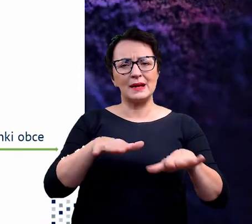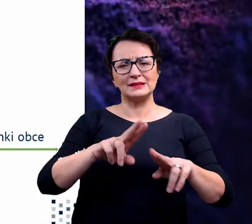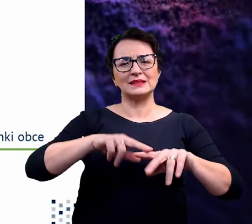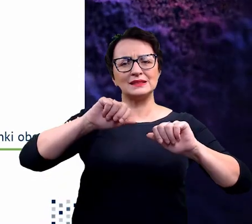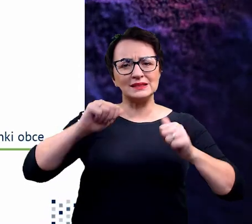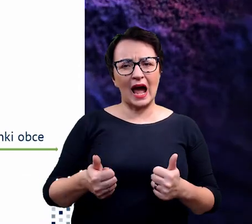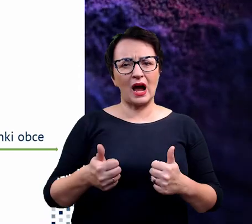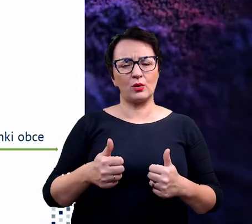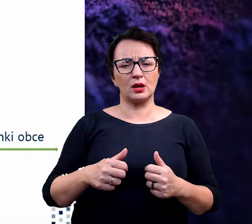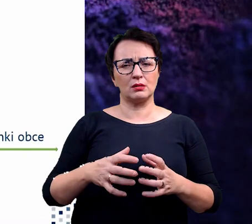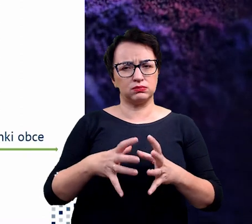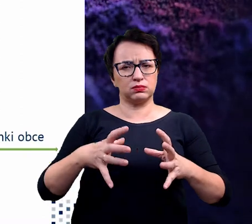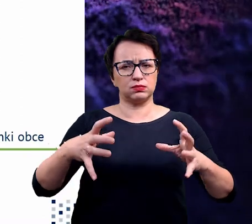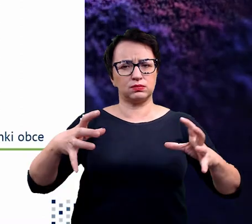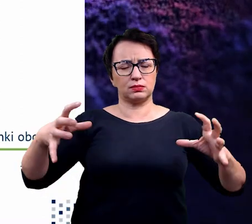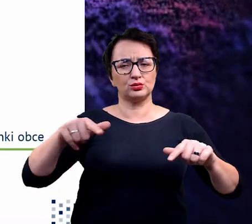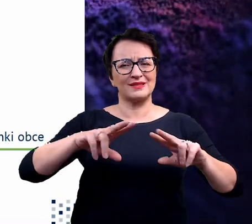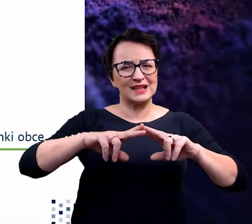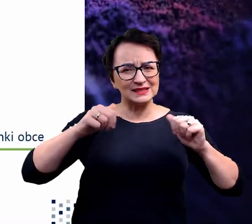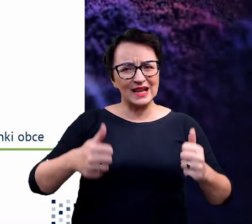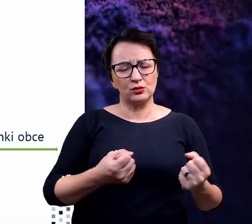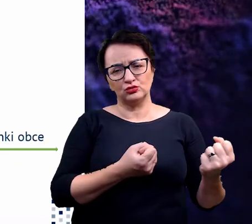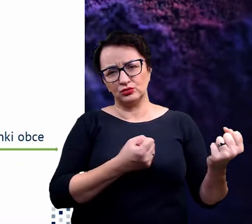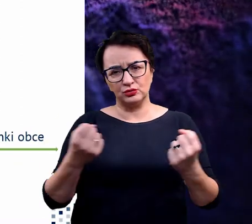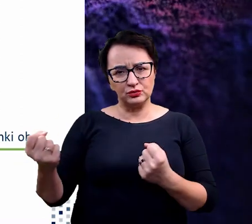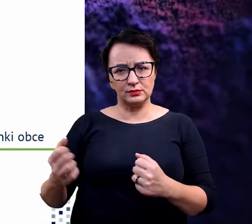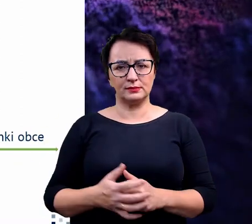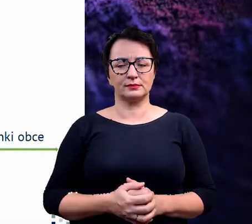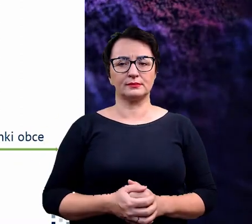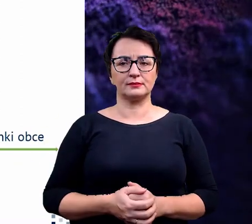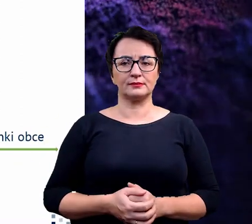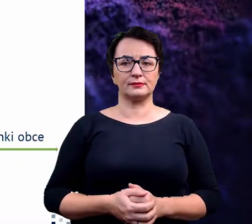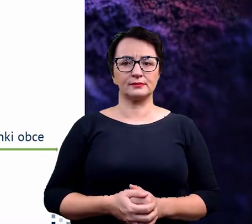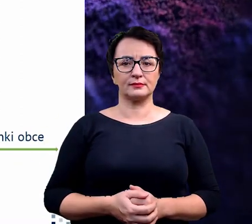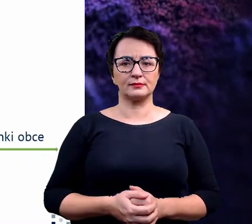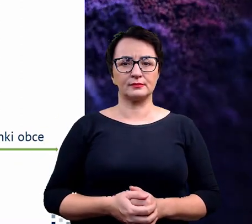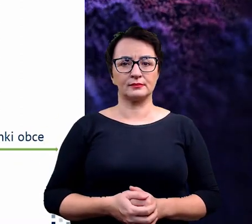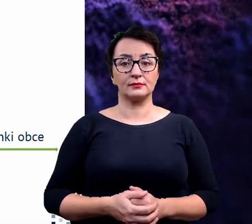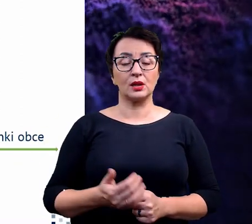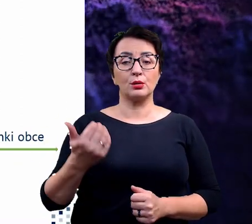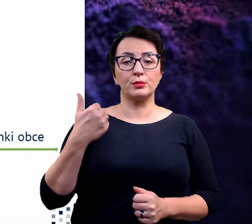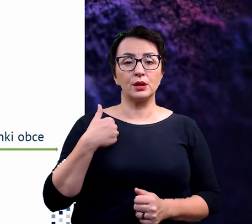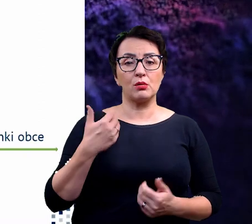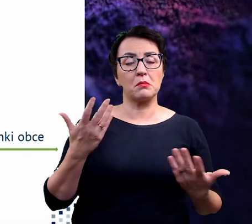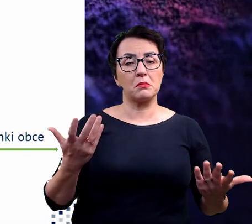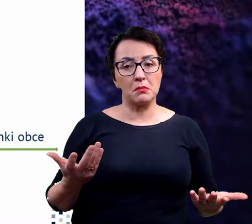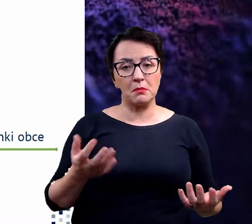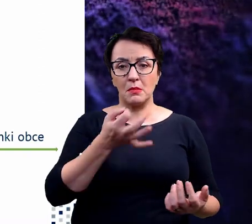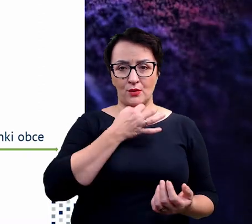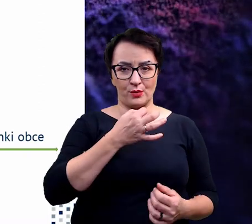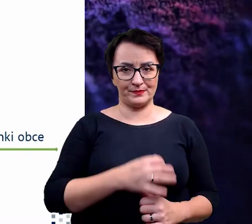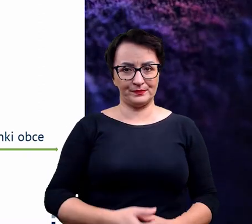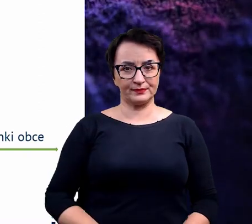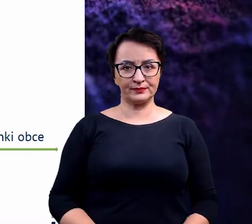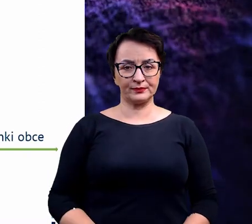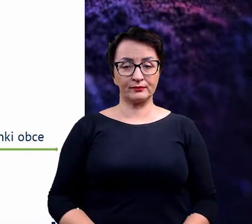to znaczy wytworzenia takiej populacji, która potem może trwać przez nieokreślony czas, takich gatunków było bardzo mało,